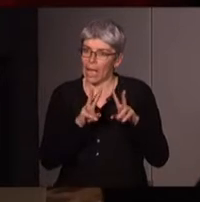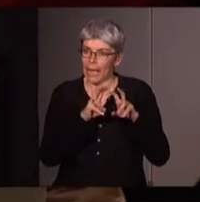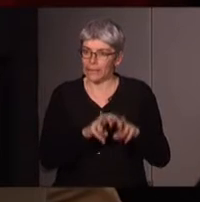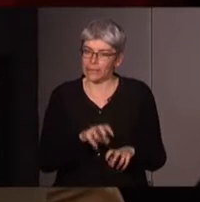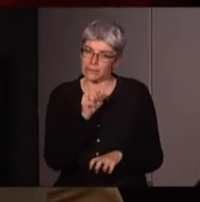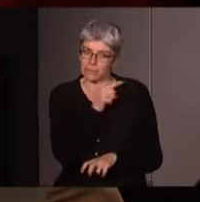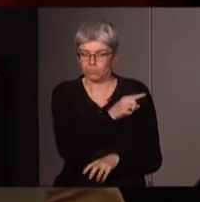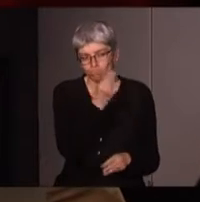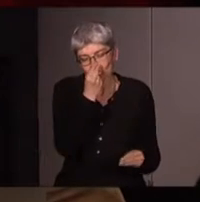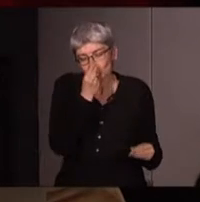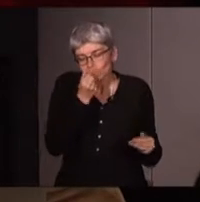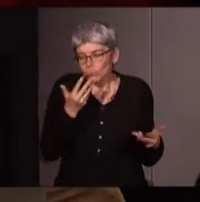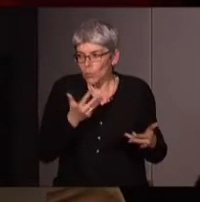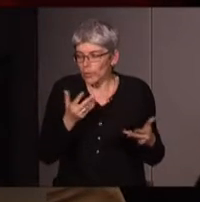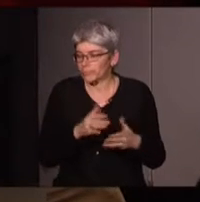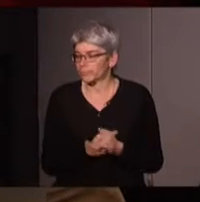Émilie.